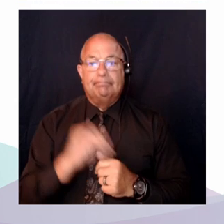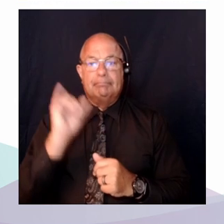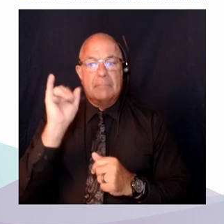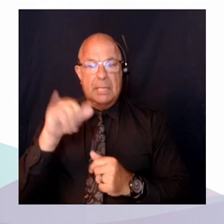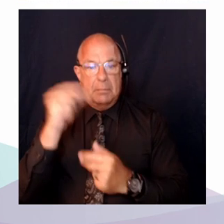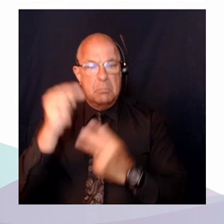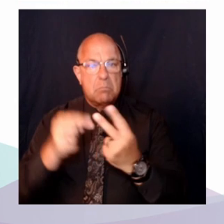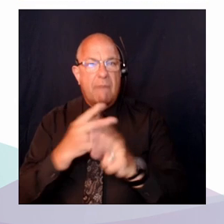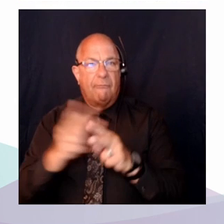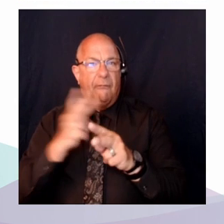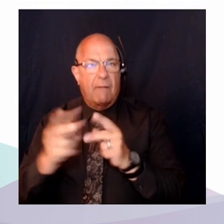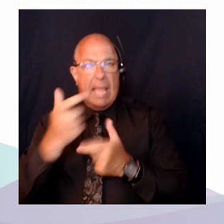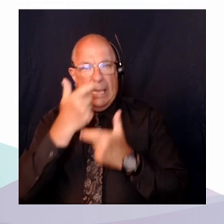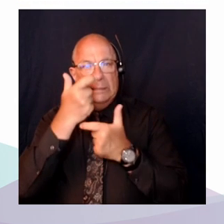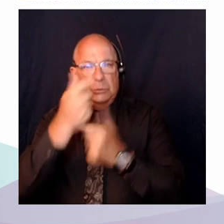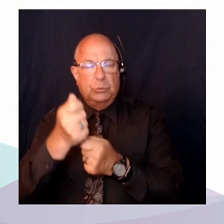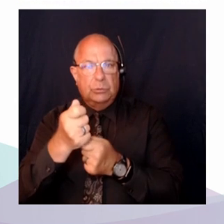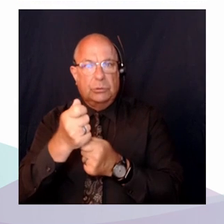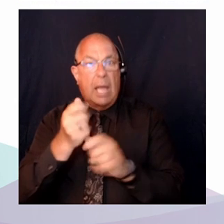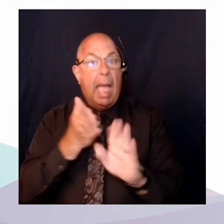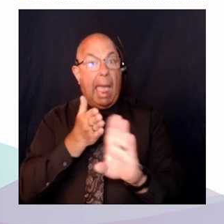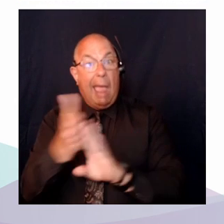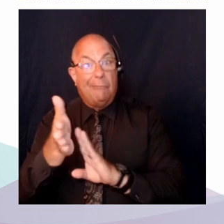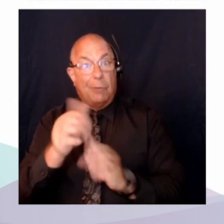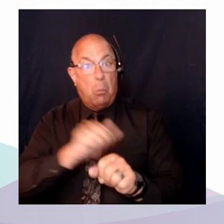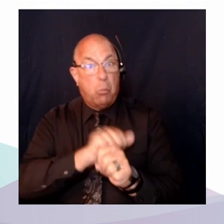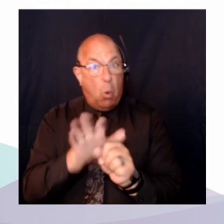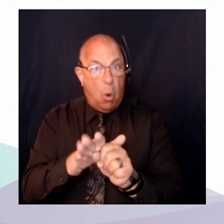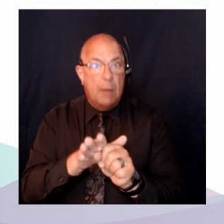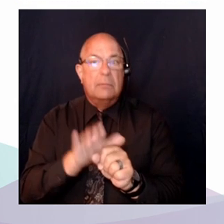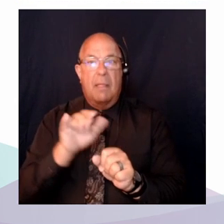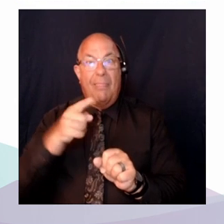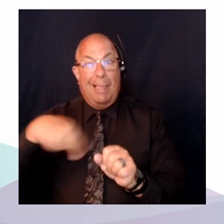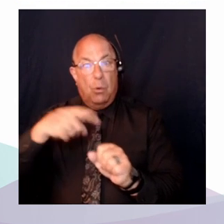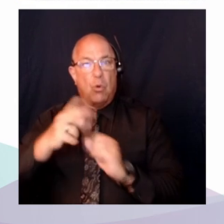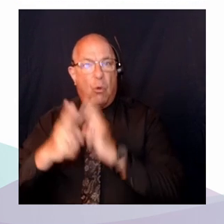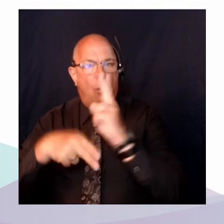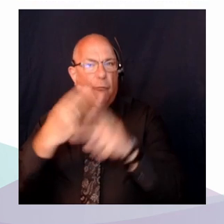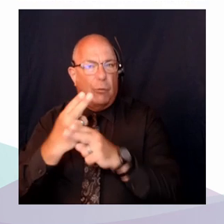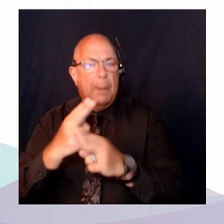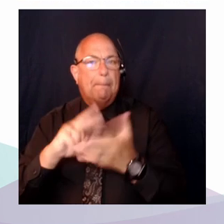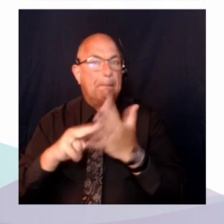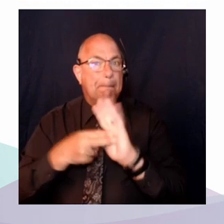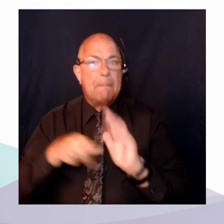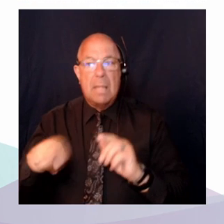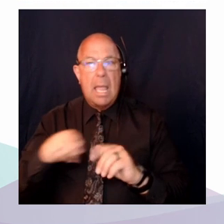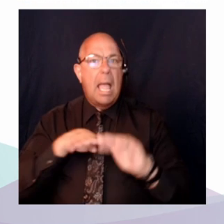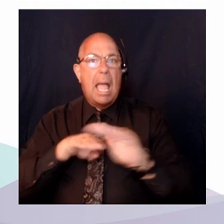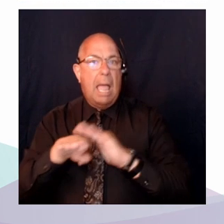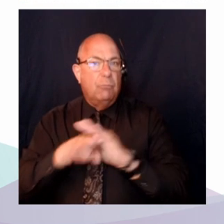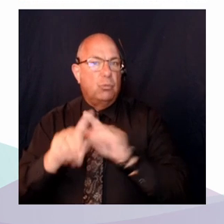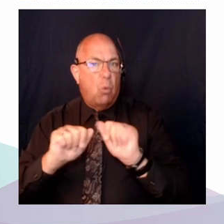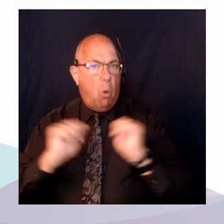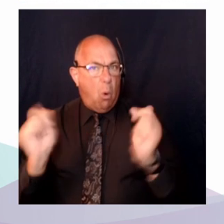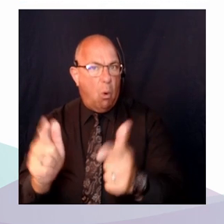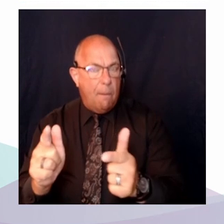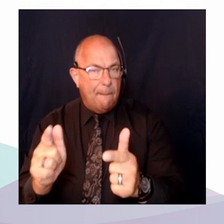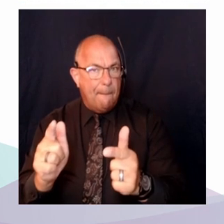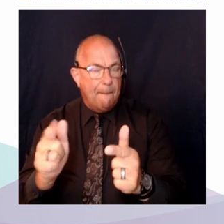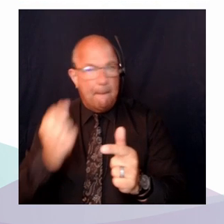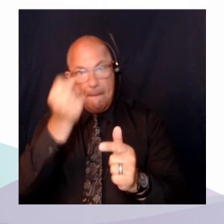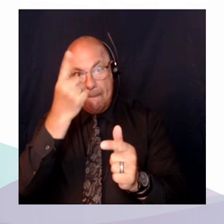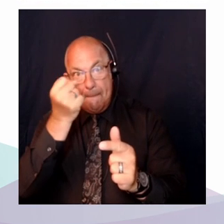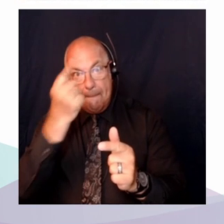Ils sont universels dans le sens où ils sont accessibles à tous et toutes, mais ils sont modulés en même temps